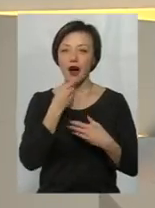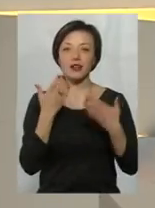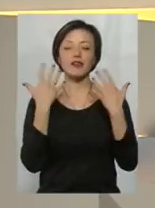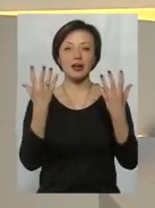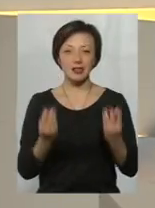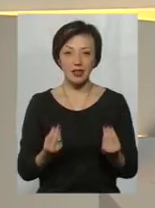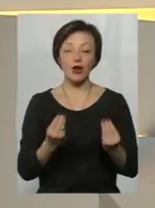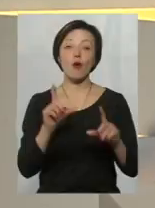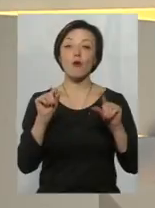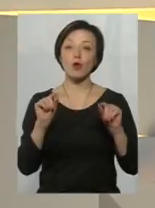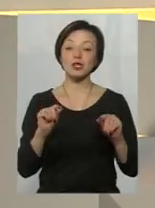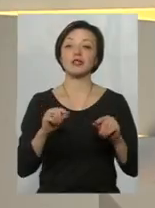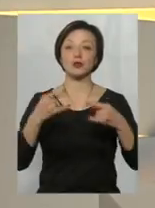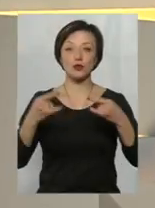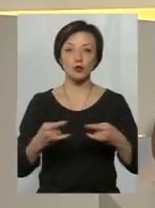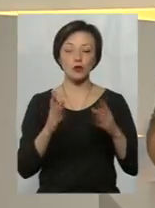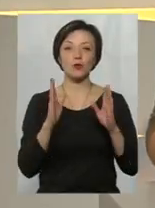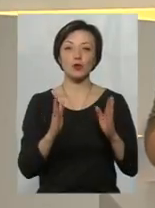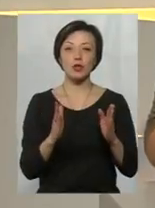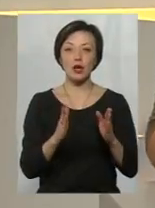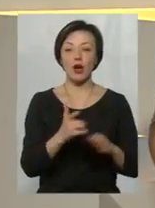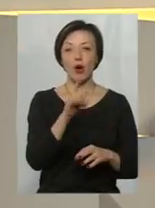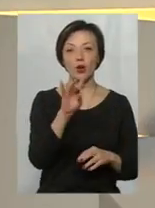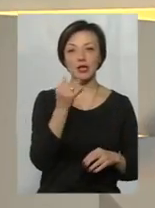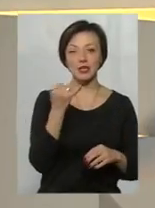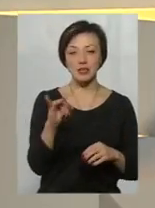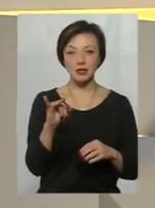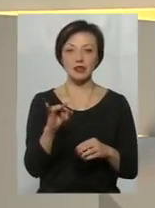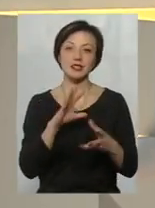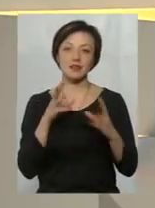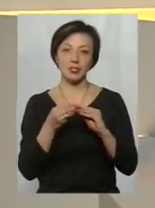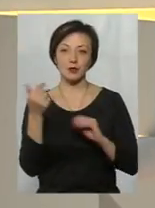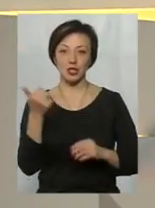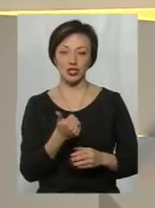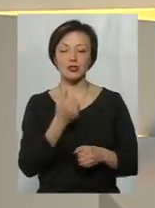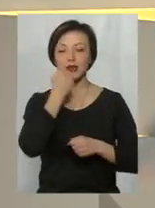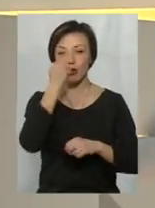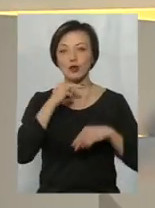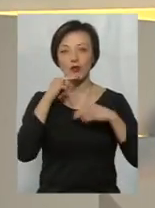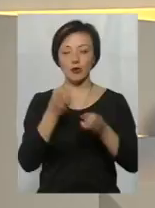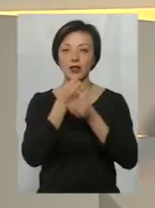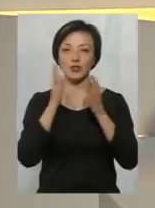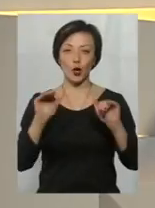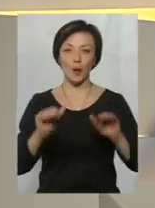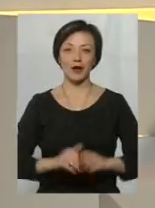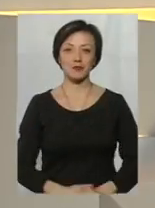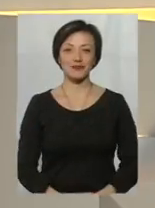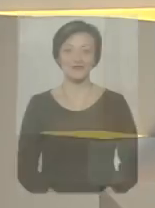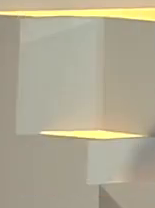вихідних, а вже в понеділок у цій студії буде Володимир Гординський зі звітом за тиждень. Дякую за увагу, на все добре.